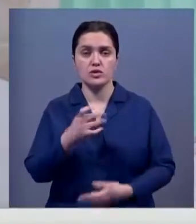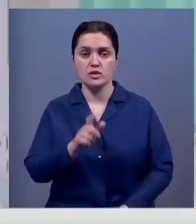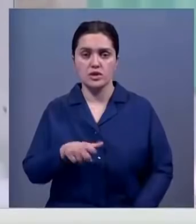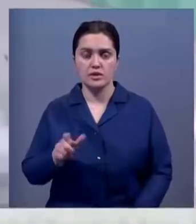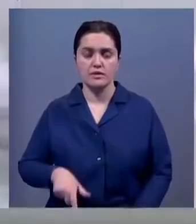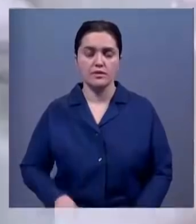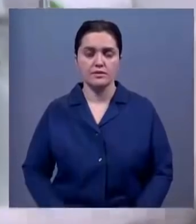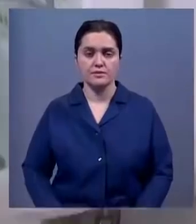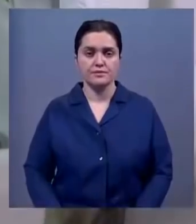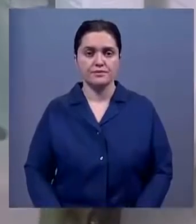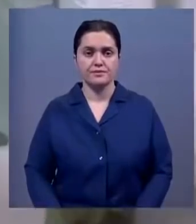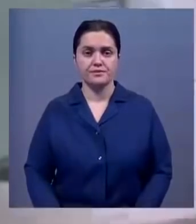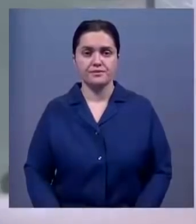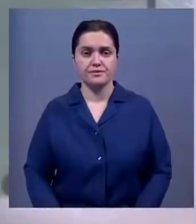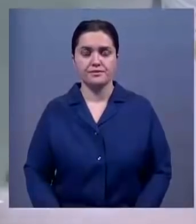пациентов.